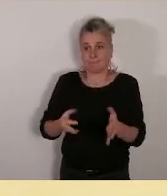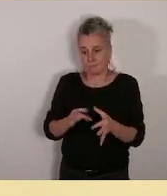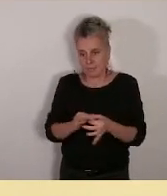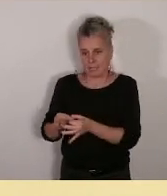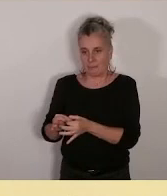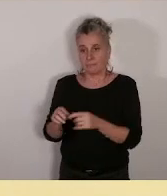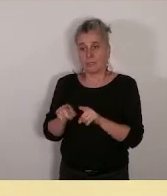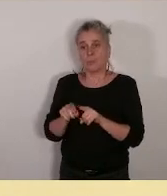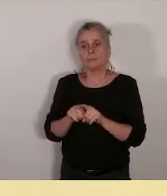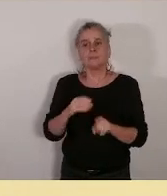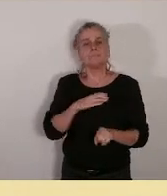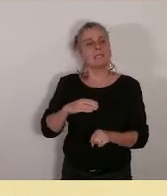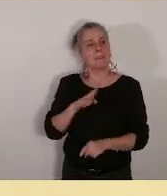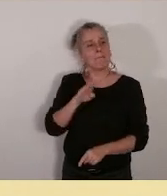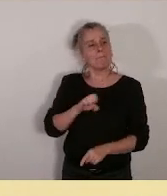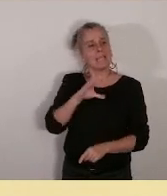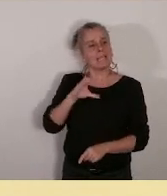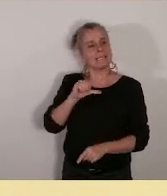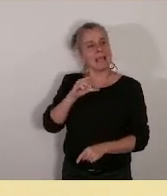réalisation.